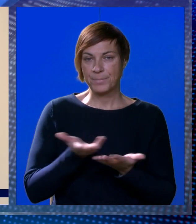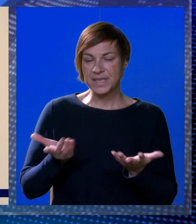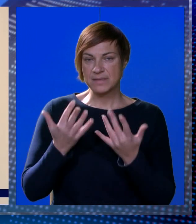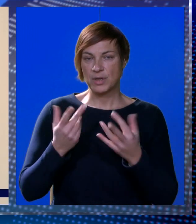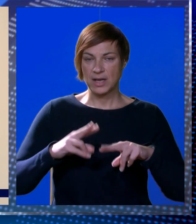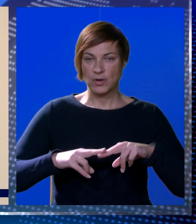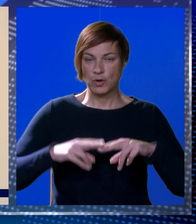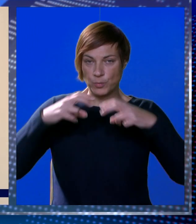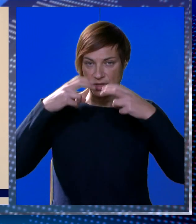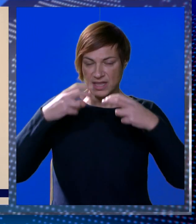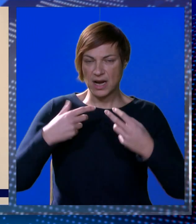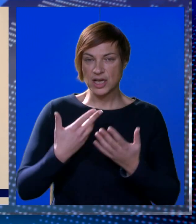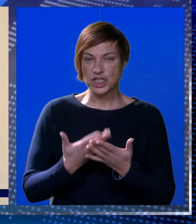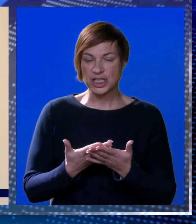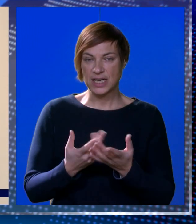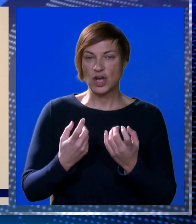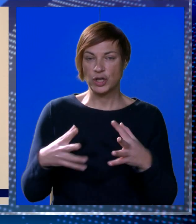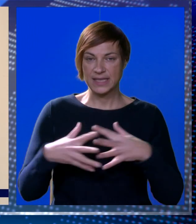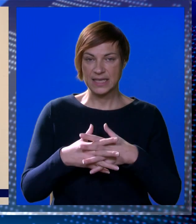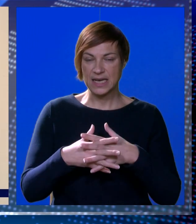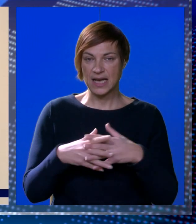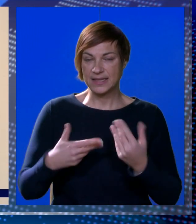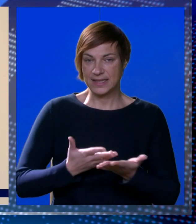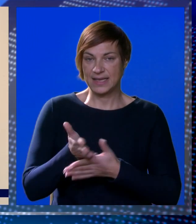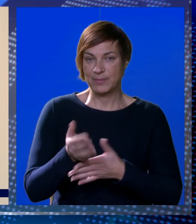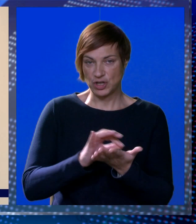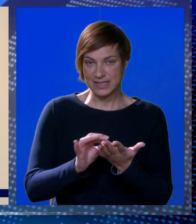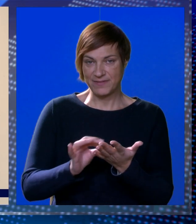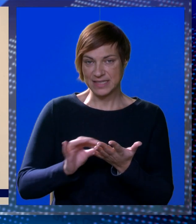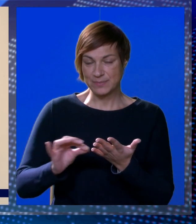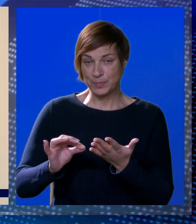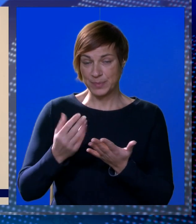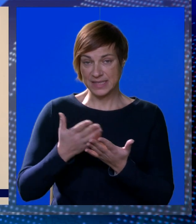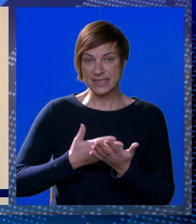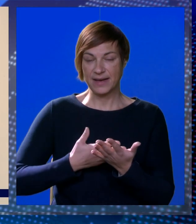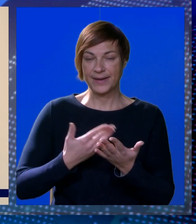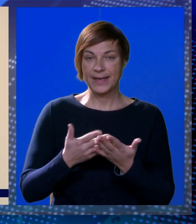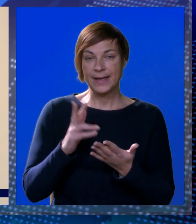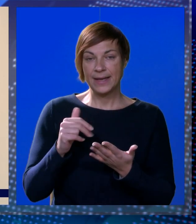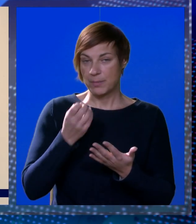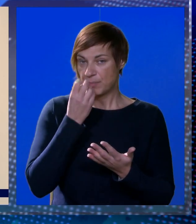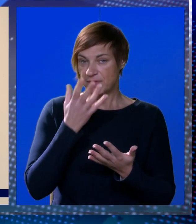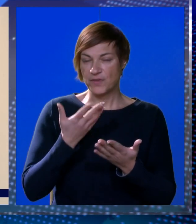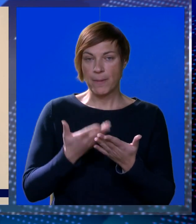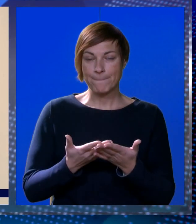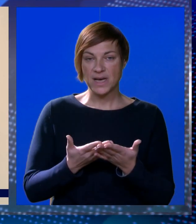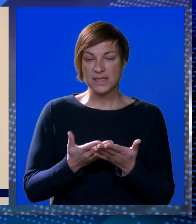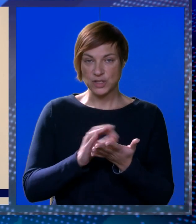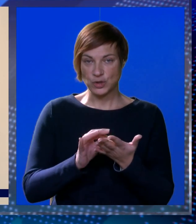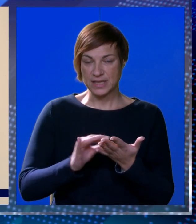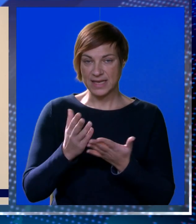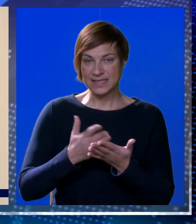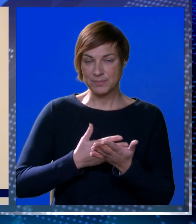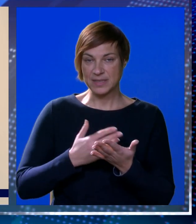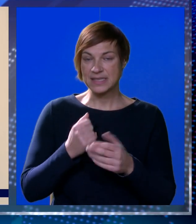nekoliko puta tražili od grada da nam dostavi spisak, jer imamo informaciju da